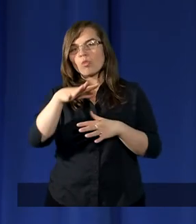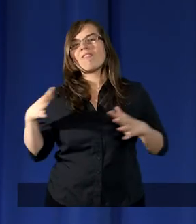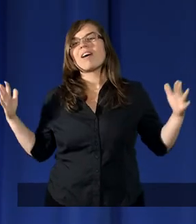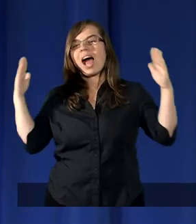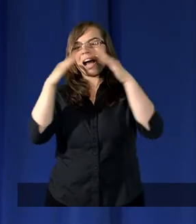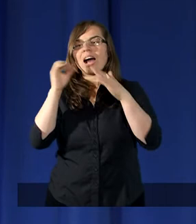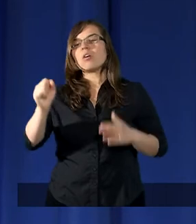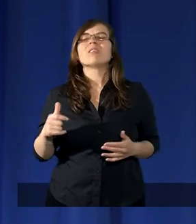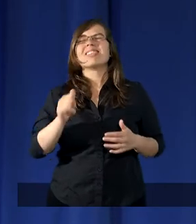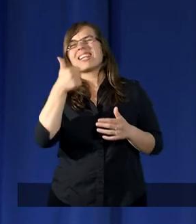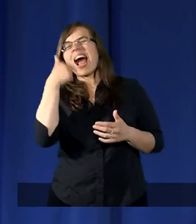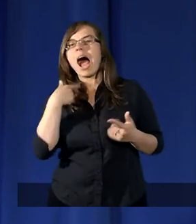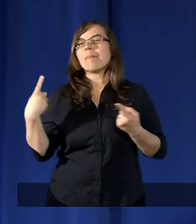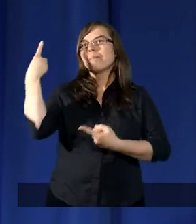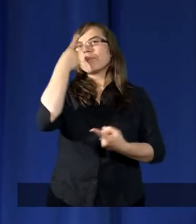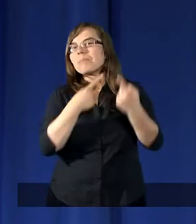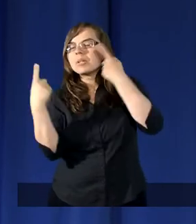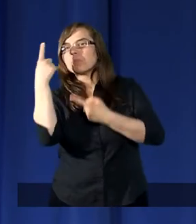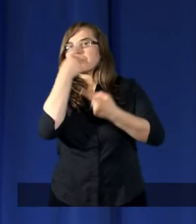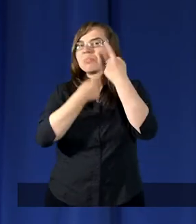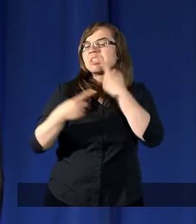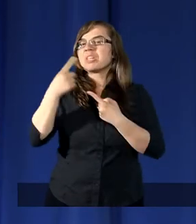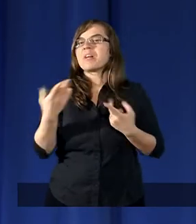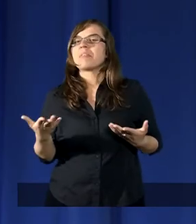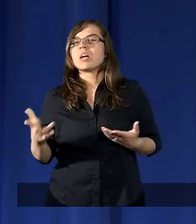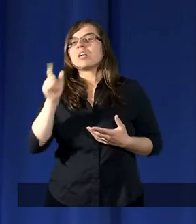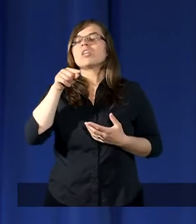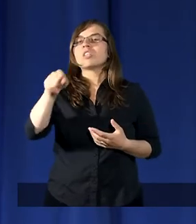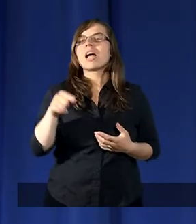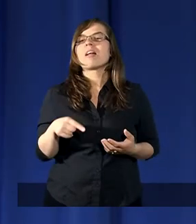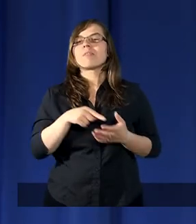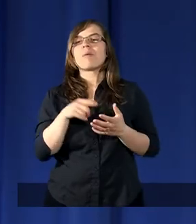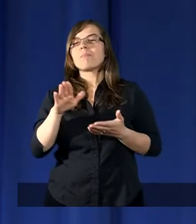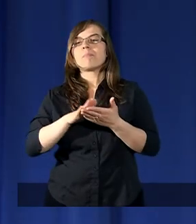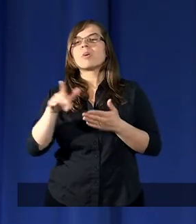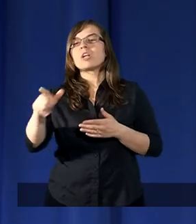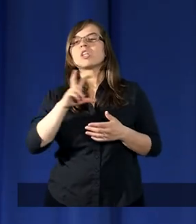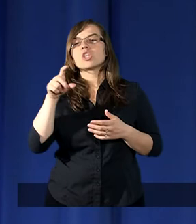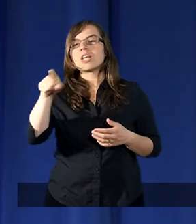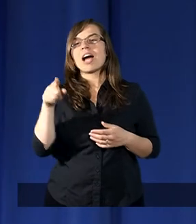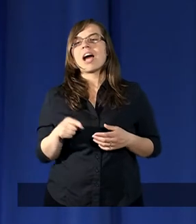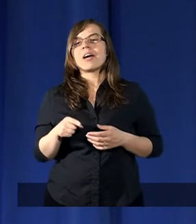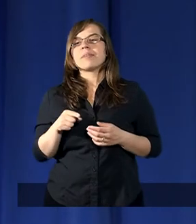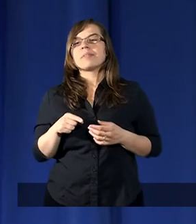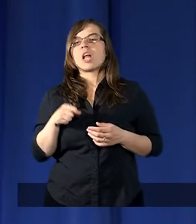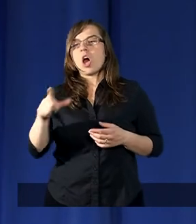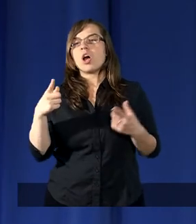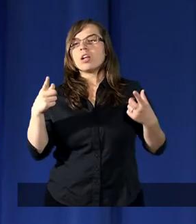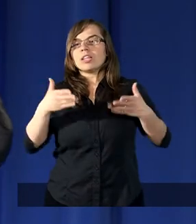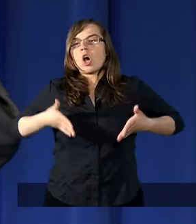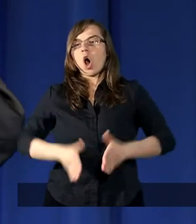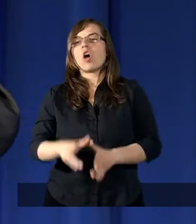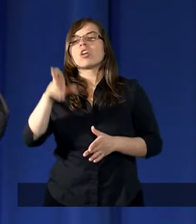Też nieraz myślałem o tym, czy Marii, przepraszam, czy tej